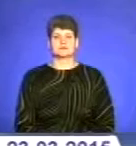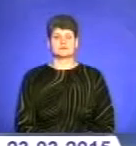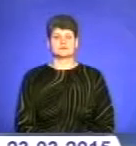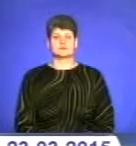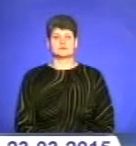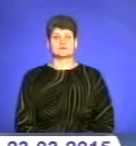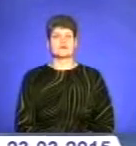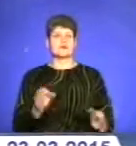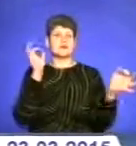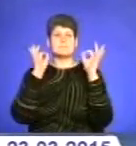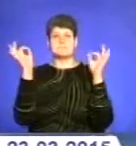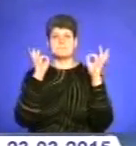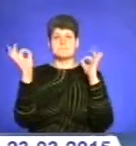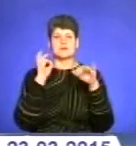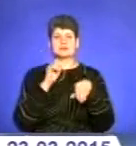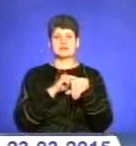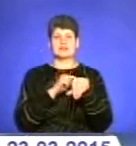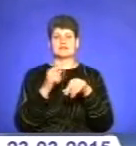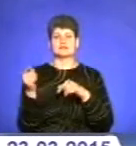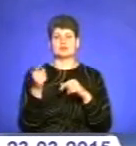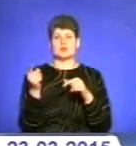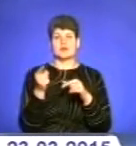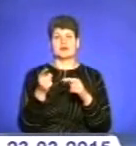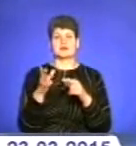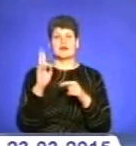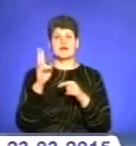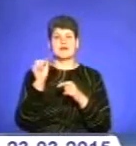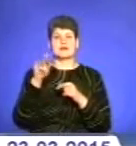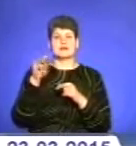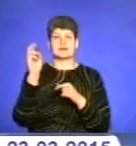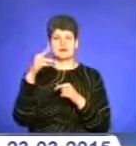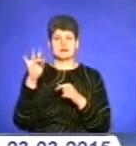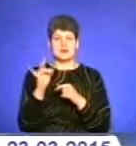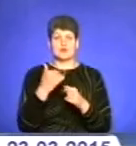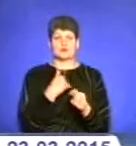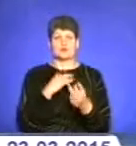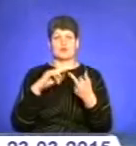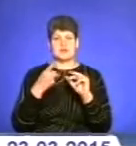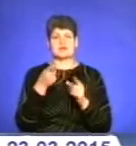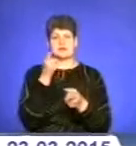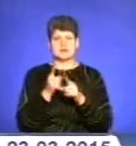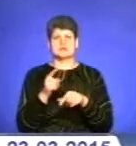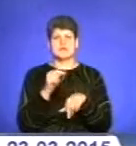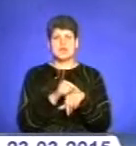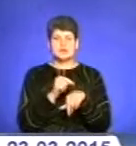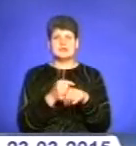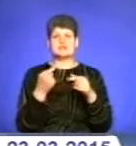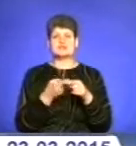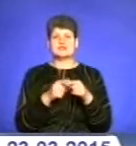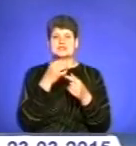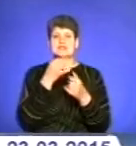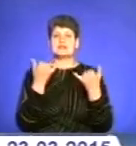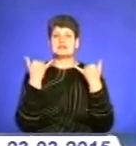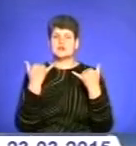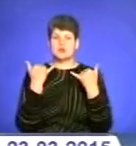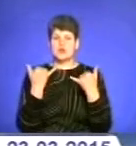Бій курантів на катедральному соборі в Тернополі до Великодня планують замінити справжнім годинником. Про це стало відомо сьогодні на прес-конференції.